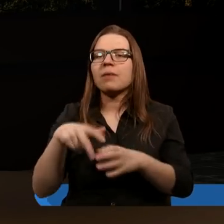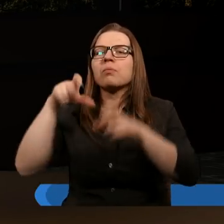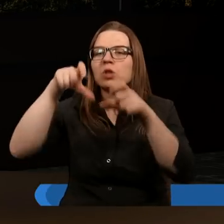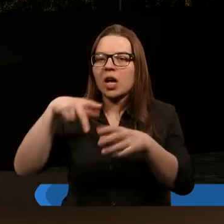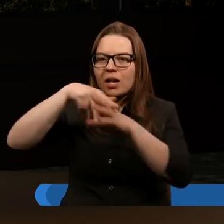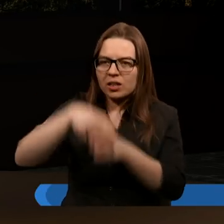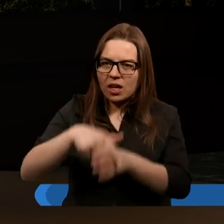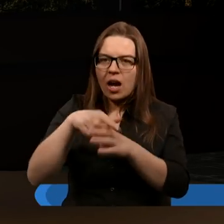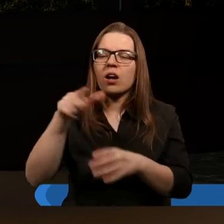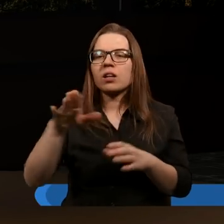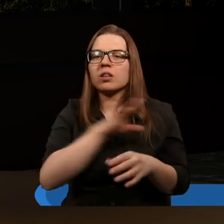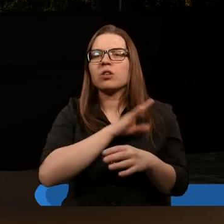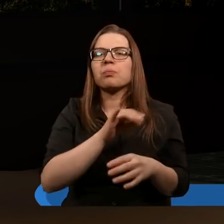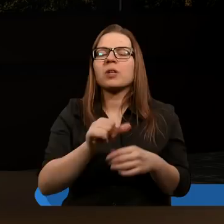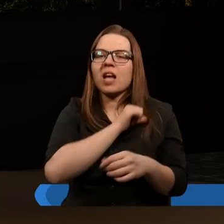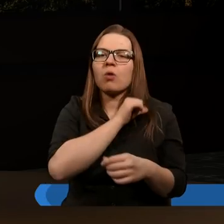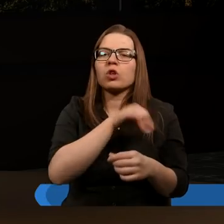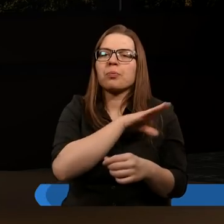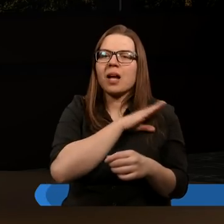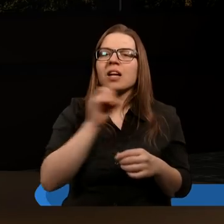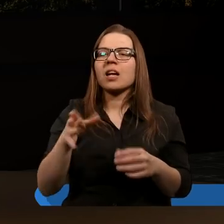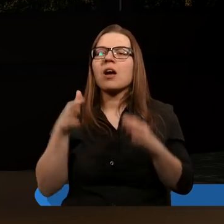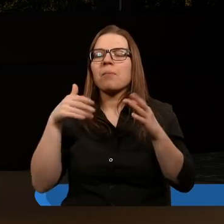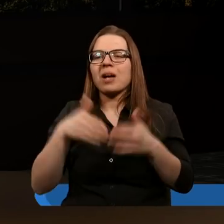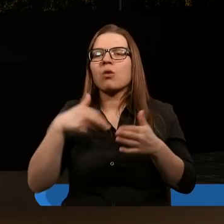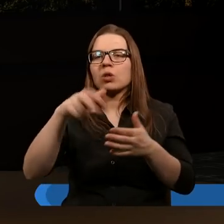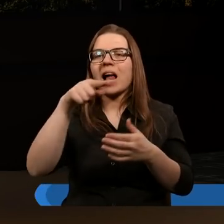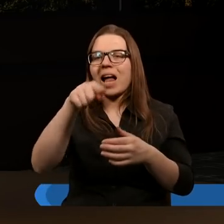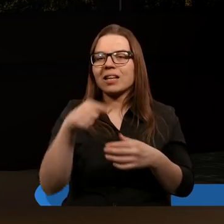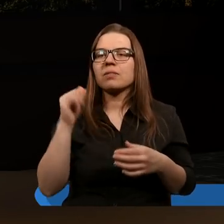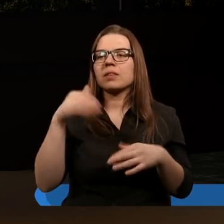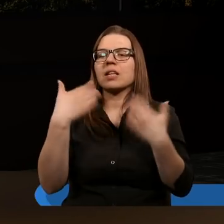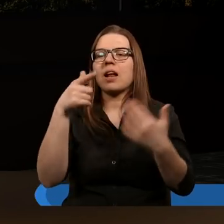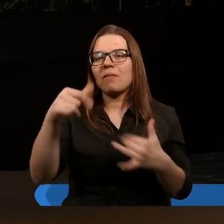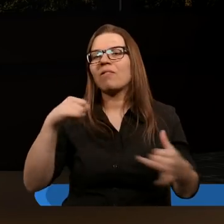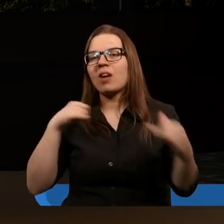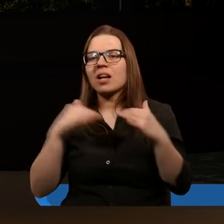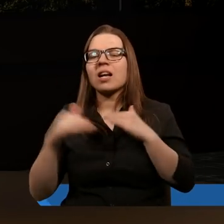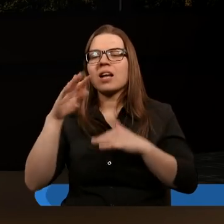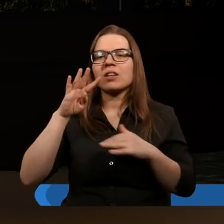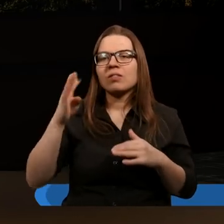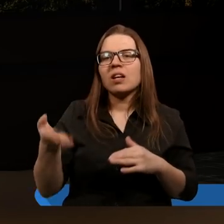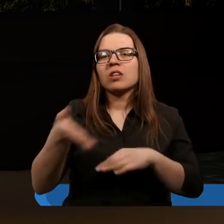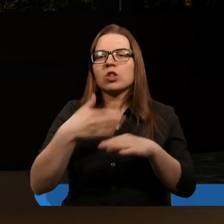siedział, było na imię śmierć, a piekło szło za nim i dano im władzę nad czwartą częścią ziemi,